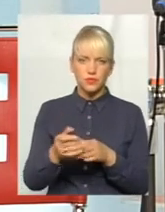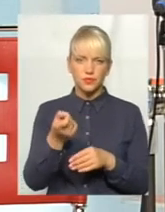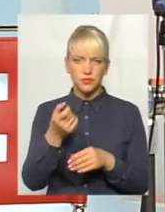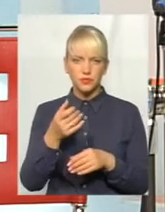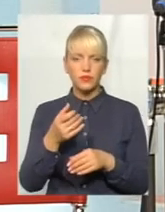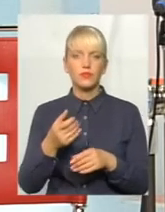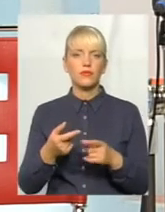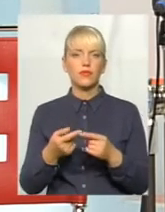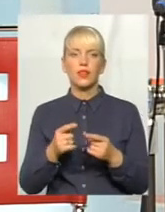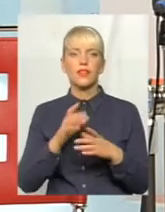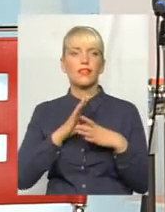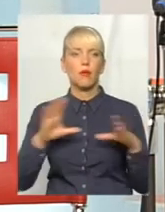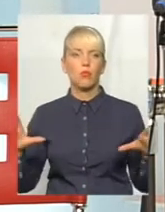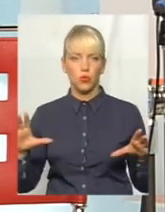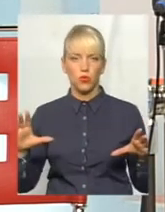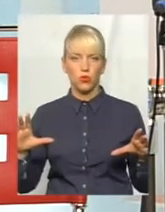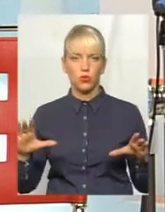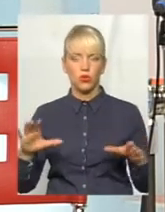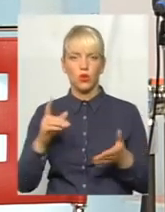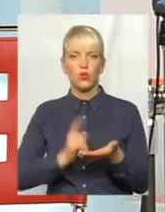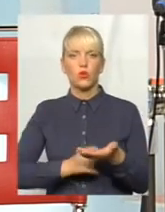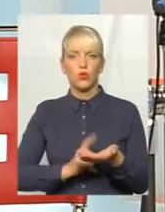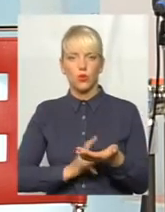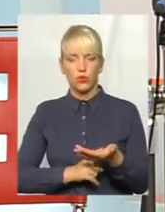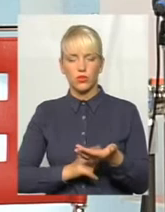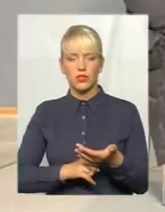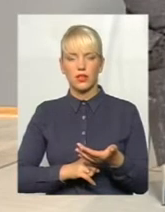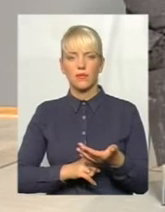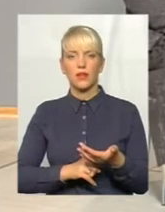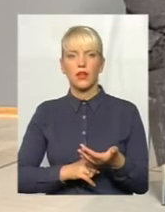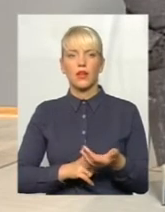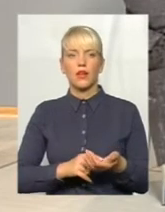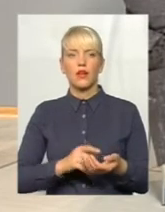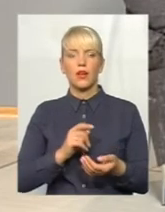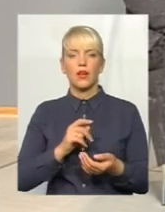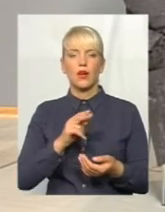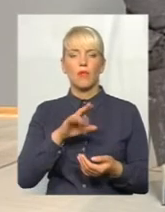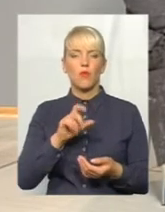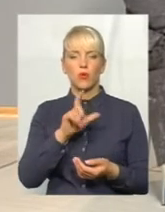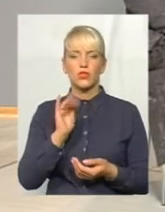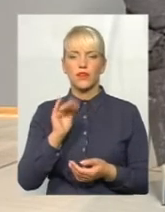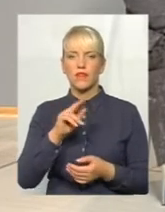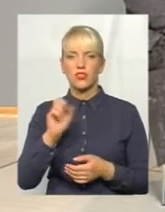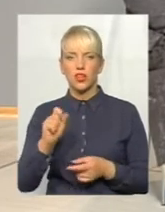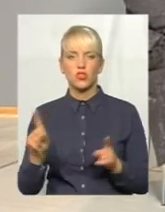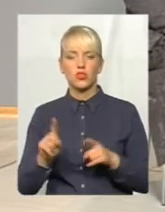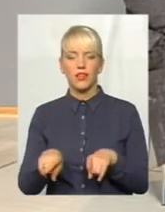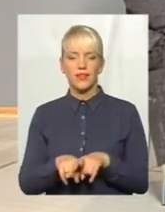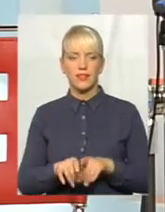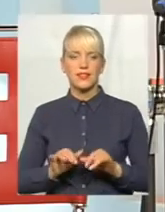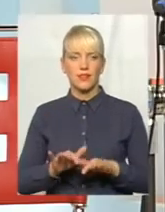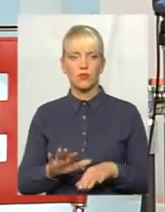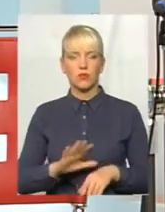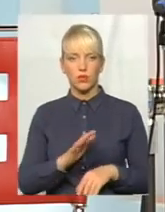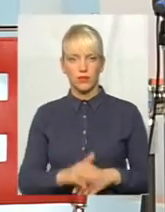докази позивача про те, що такі заходи були, скажімо так, спрямлені. Ще